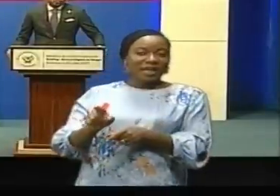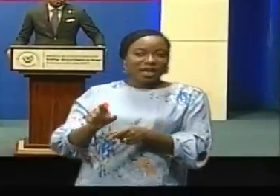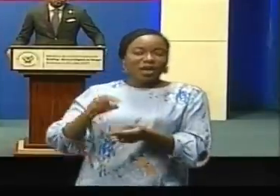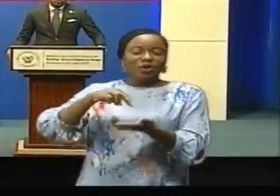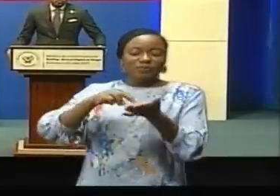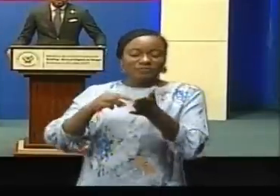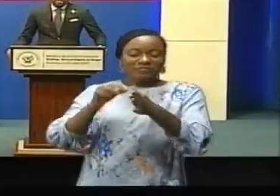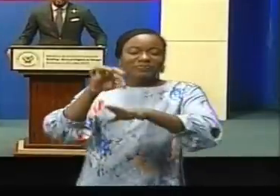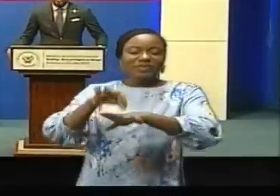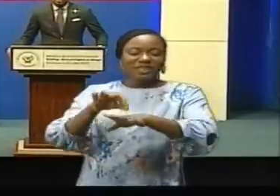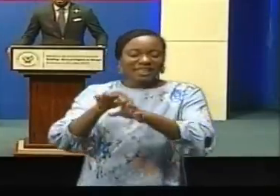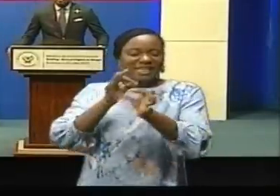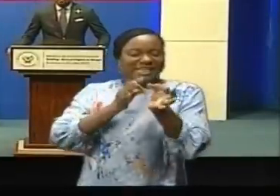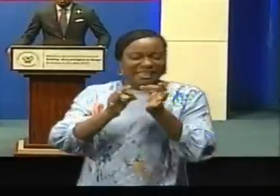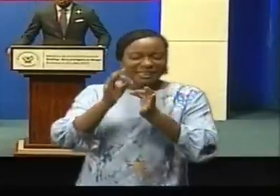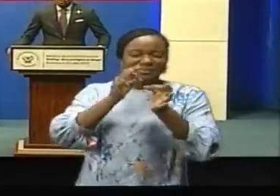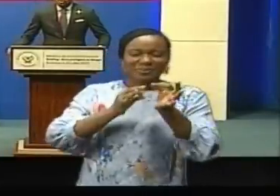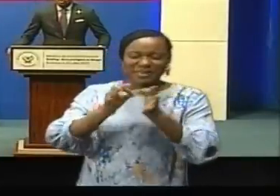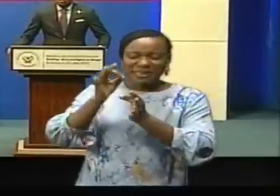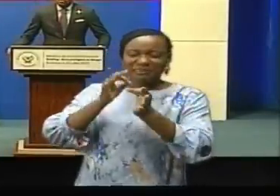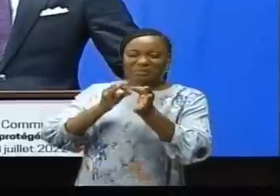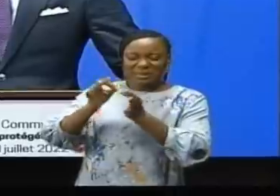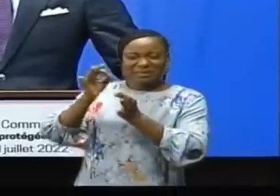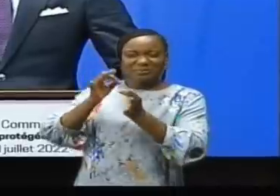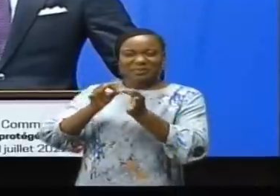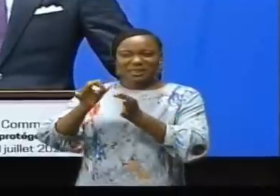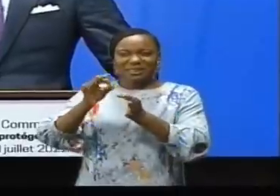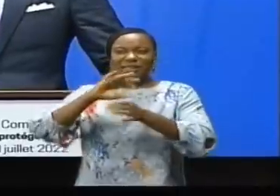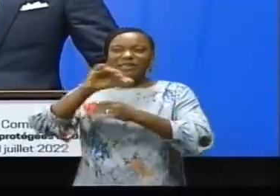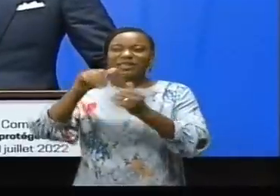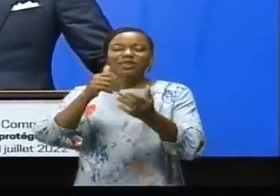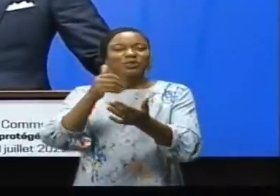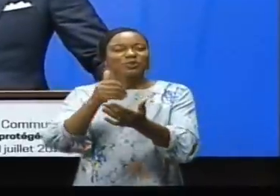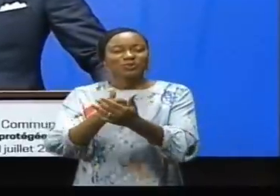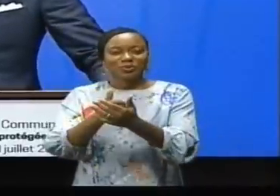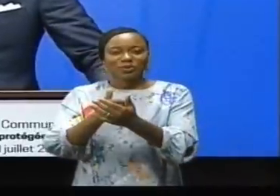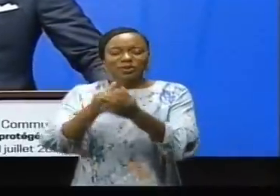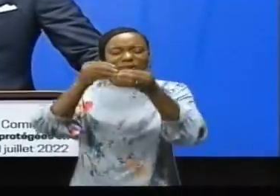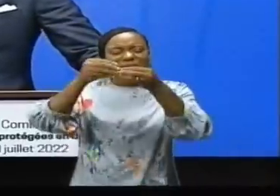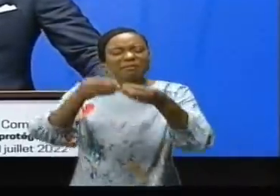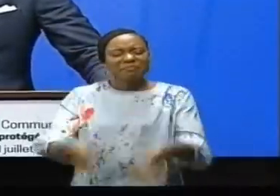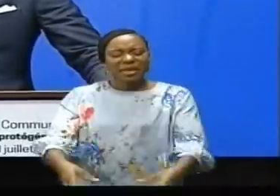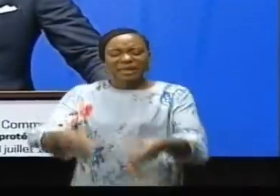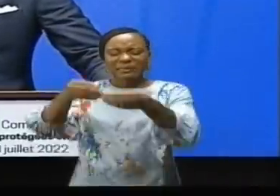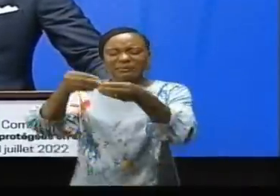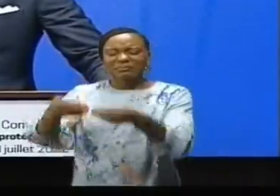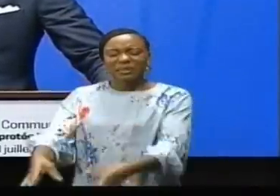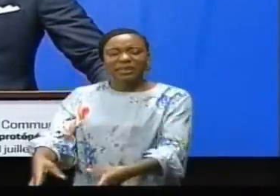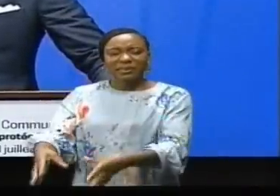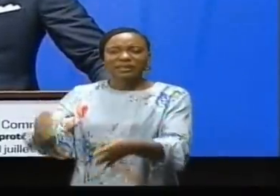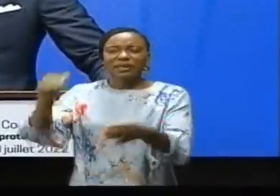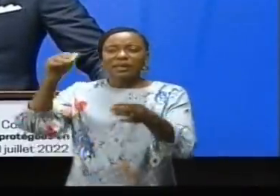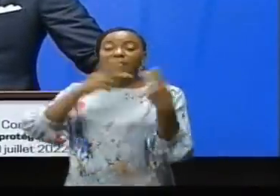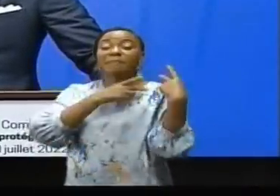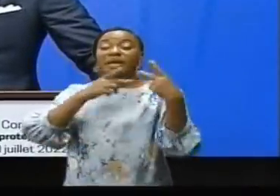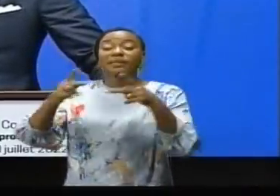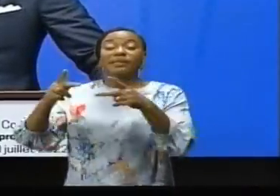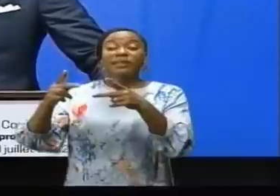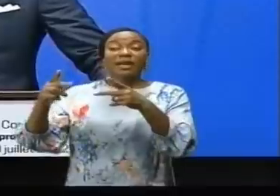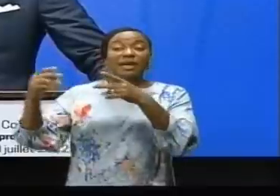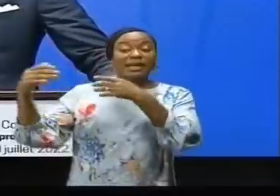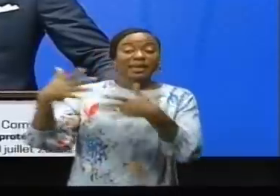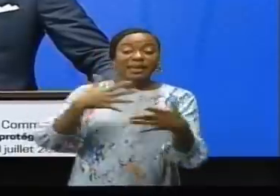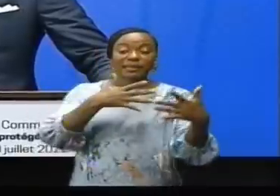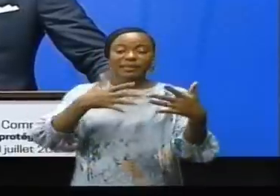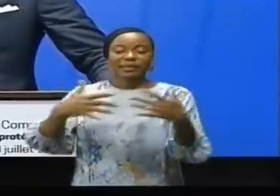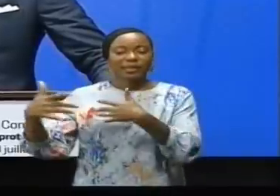'occasion de nous brosser un peu les tableaux de toutes les pertes que nous occasionnons, y compris que nous connaissons, y